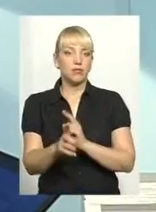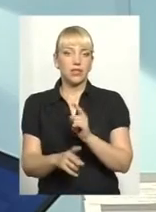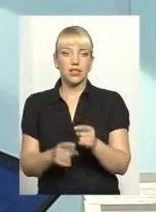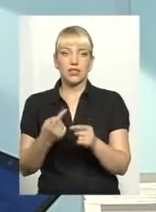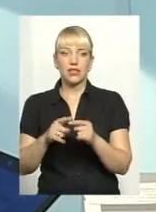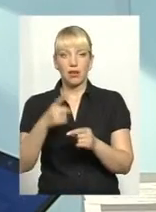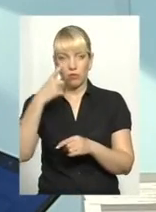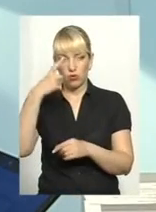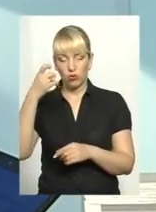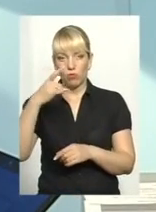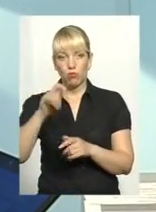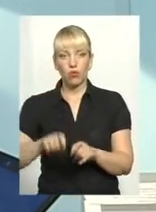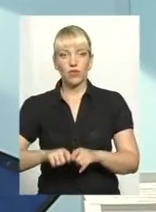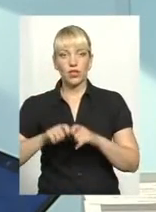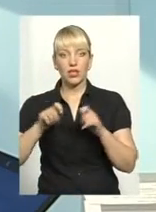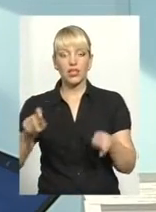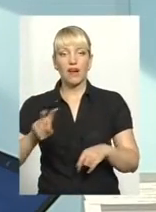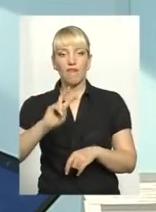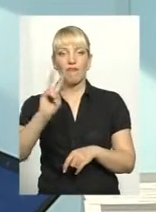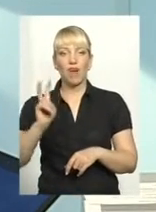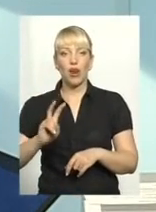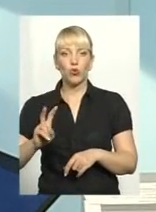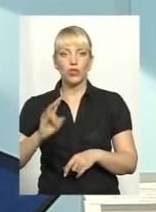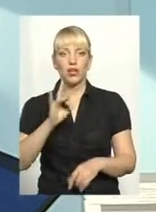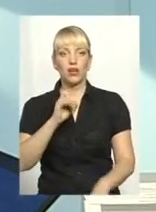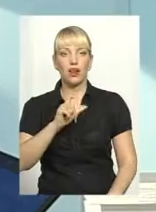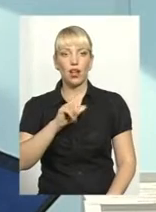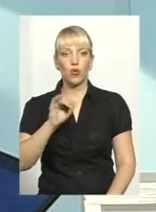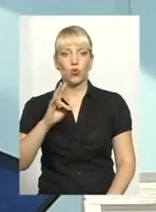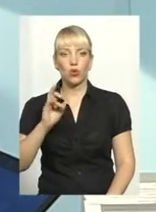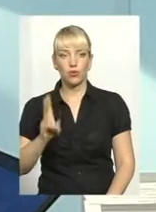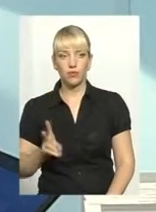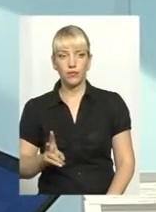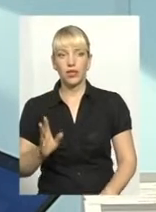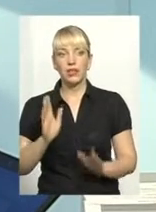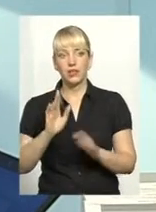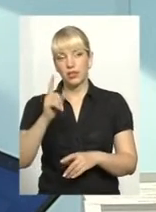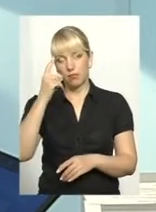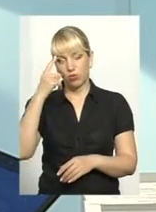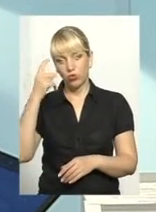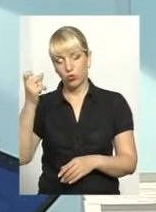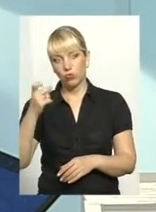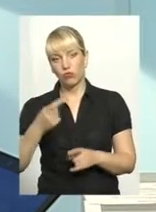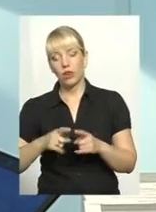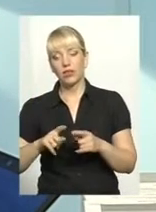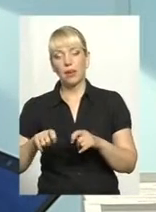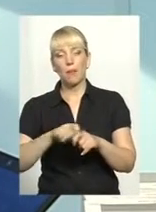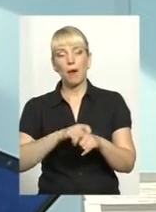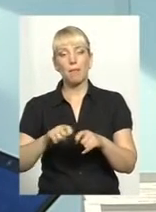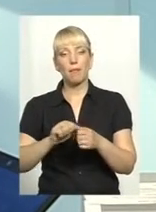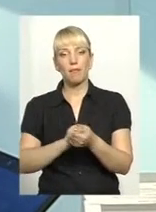відкриття валютного рахунку. Тільки повідомляють суб'єкти декларування в паперовому носії. Ми зараз